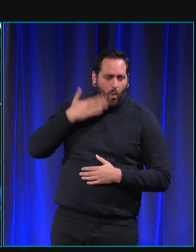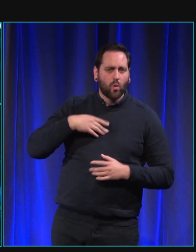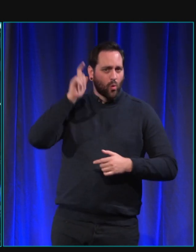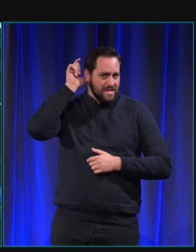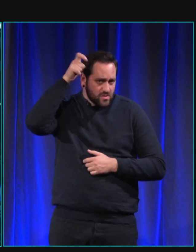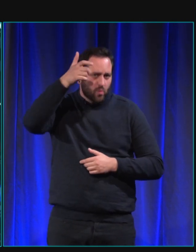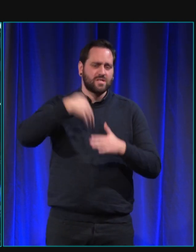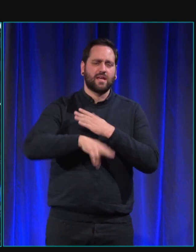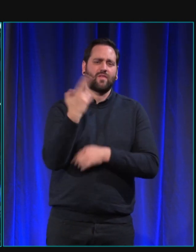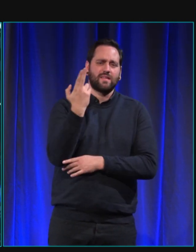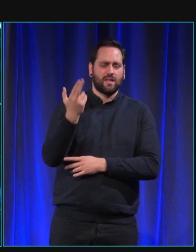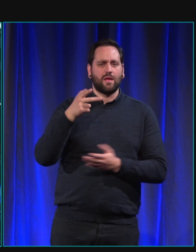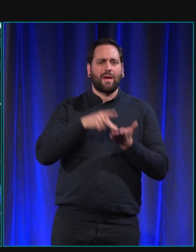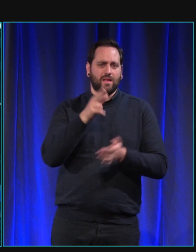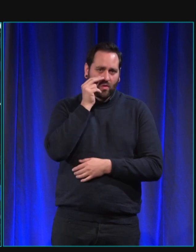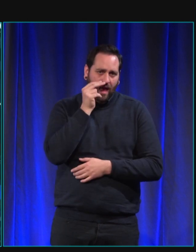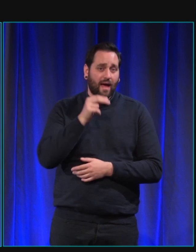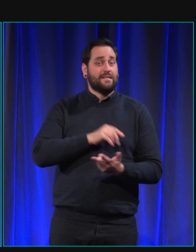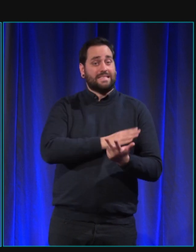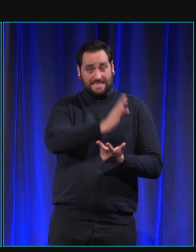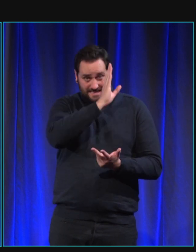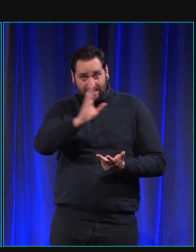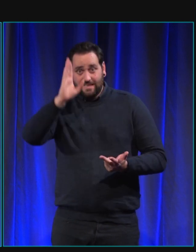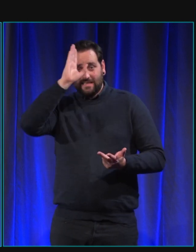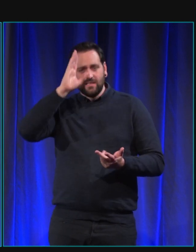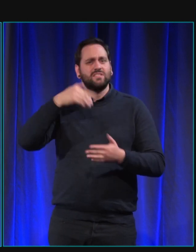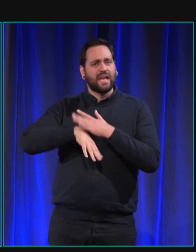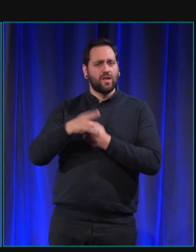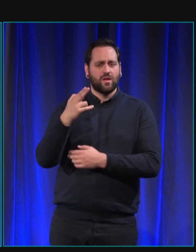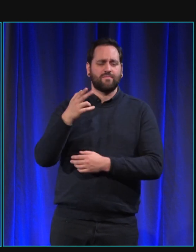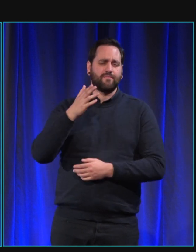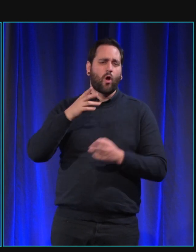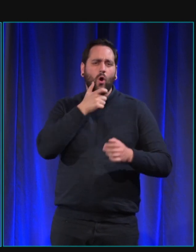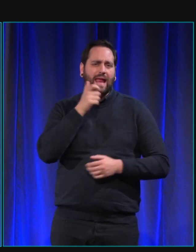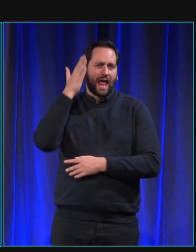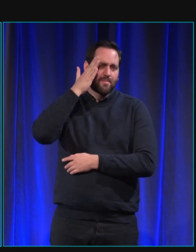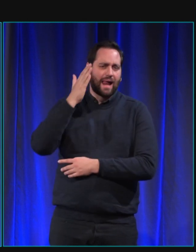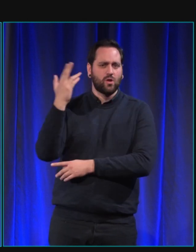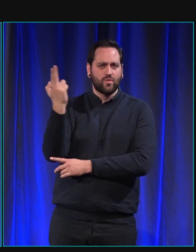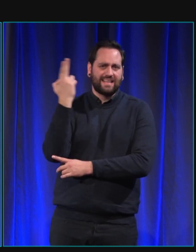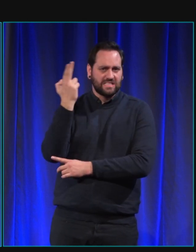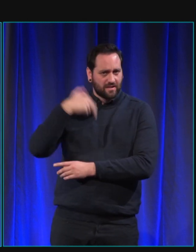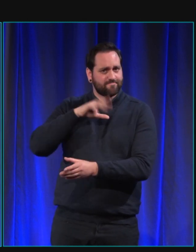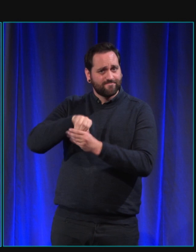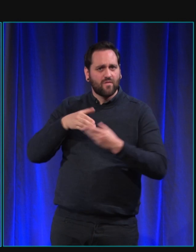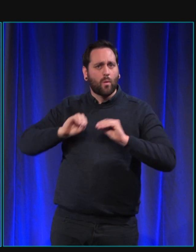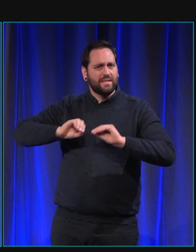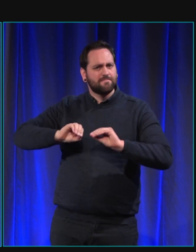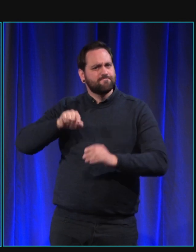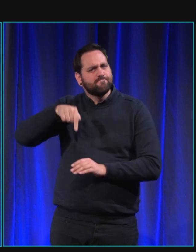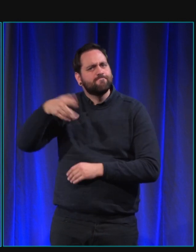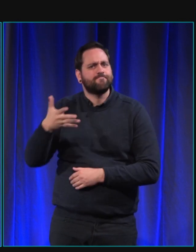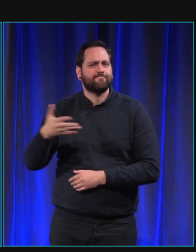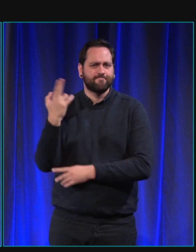enfin formatrice à l'Animal University. Alors, l'Animal University, en deux mots, c'est un centre de formation pour les professionnels qui souhaitent justement travailler,